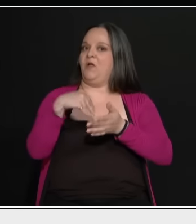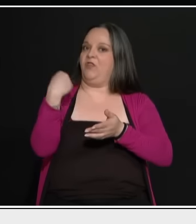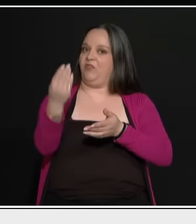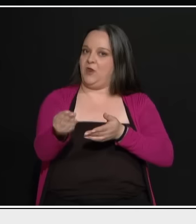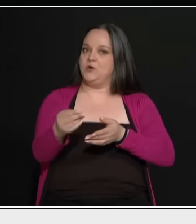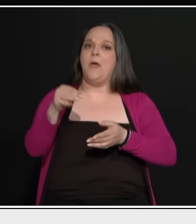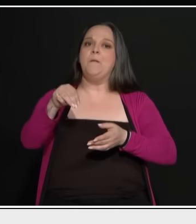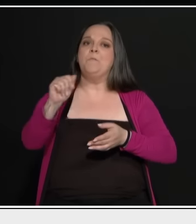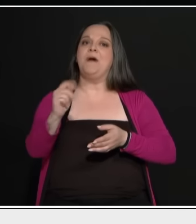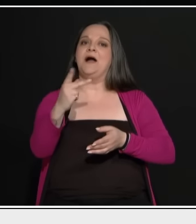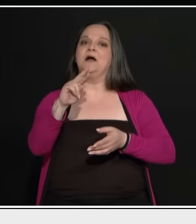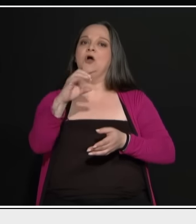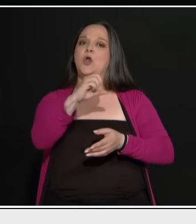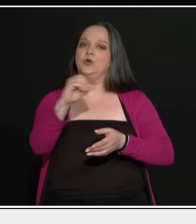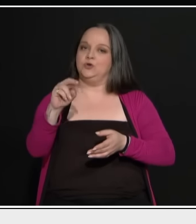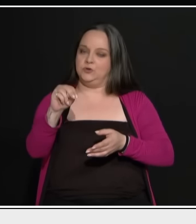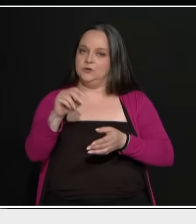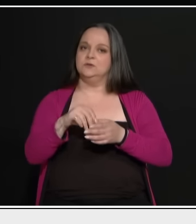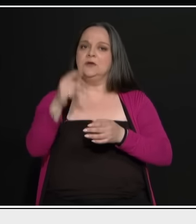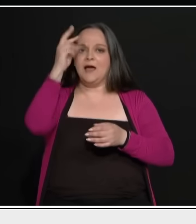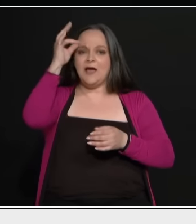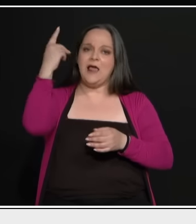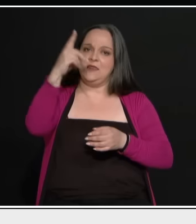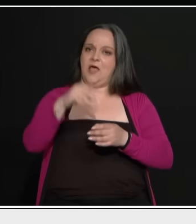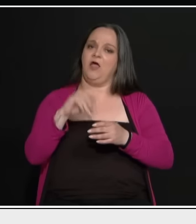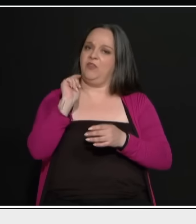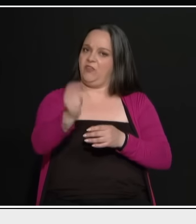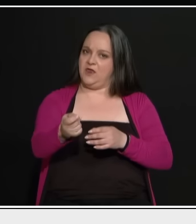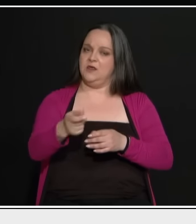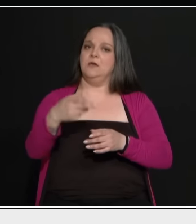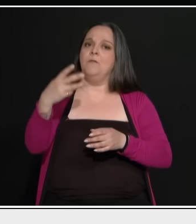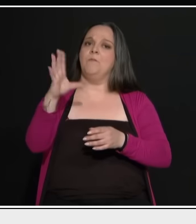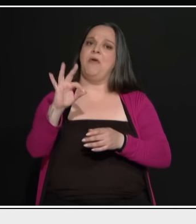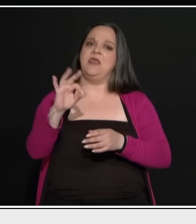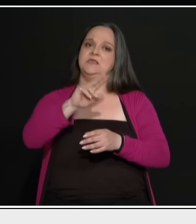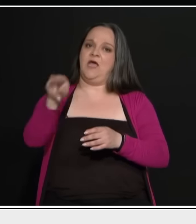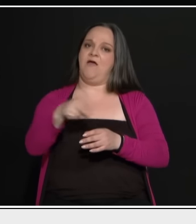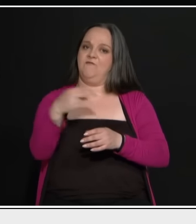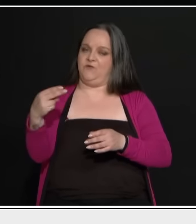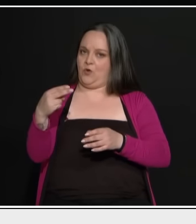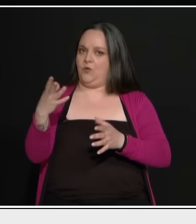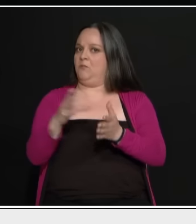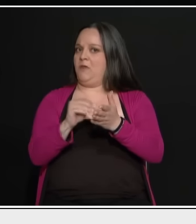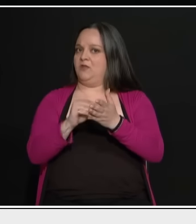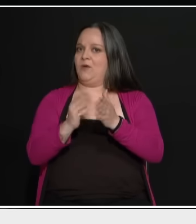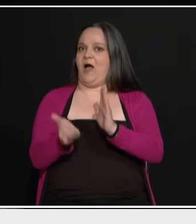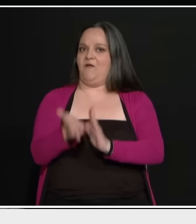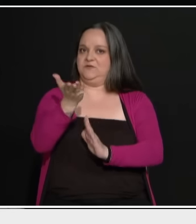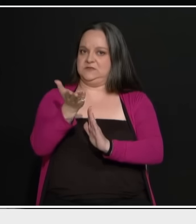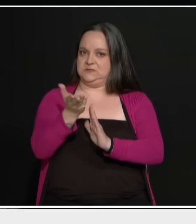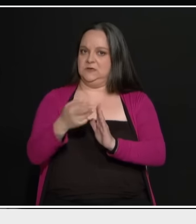Μακρόν, όταν πιεστεί από τα συνδικάτα, δίνει 50 ευρώ αύξηση. Στους ιδεροδρομικούς στη Γαλλία.